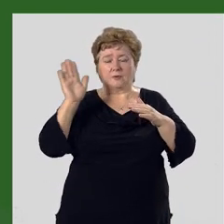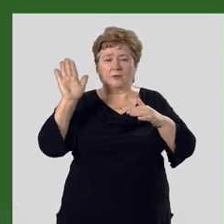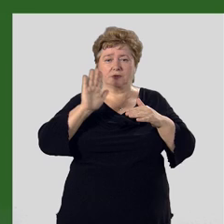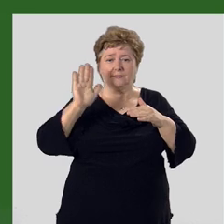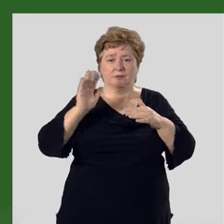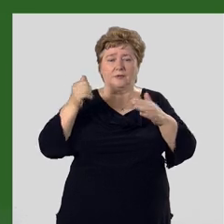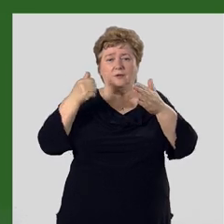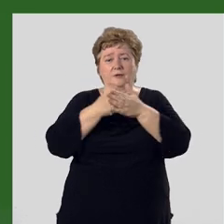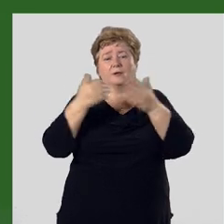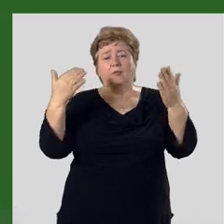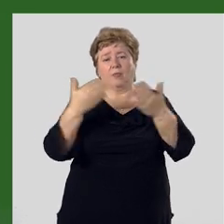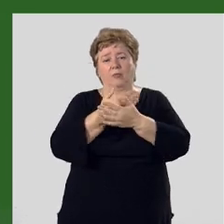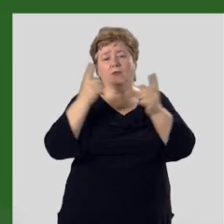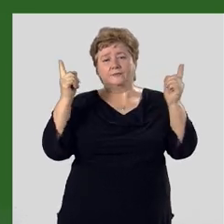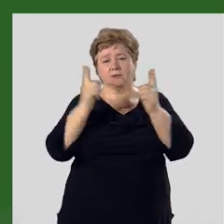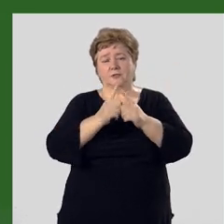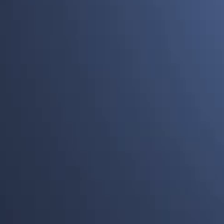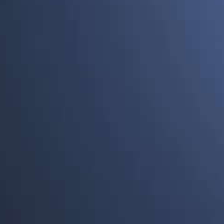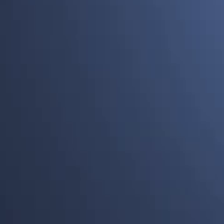До свидания, до новых встреч!